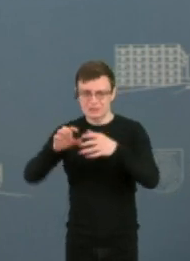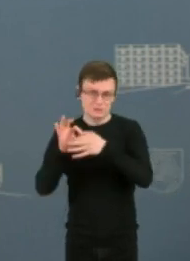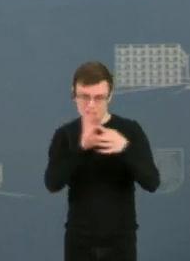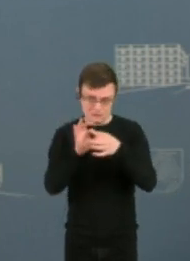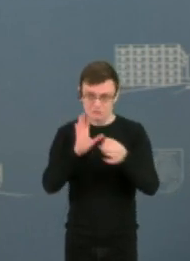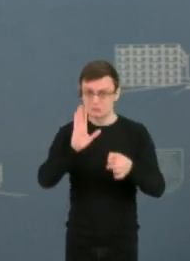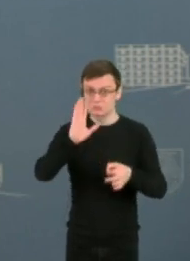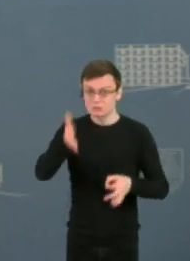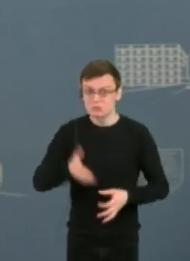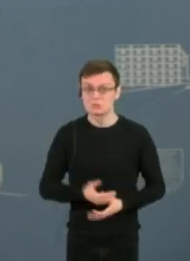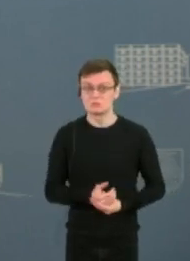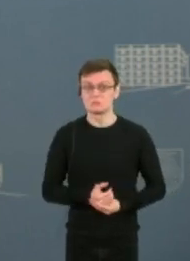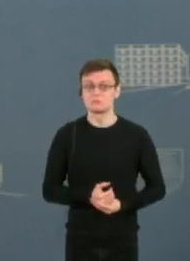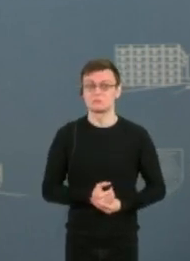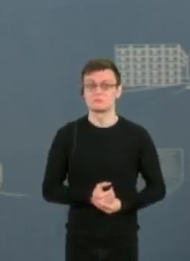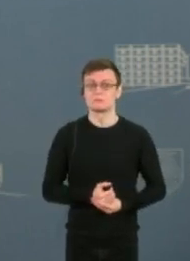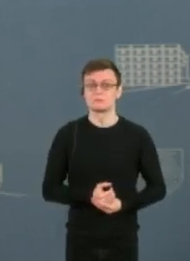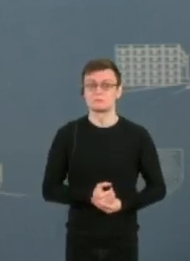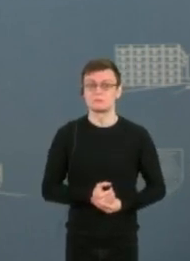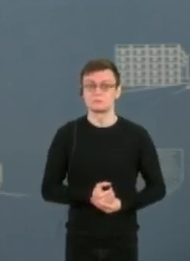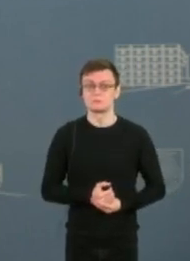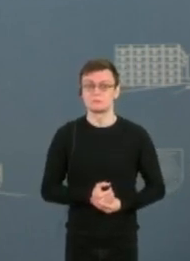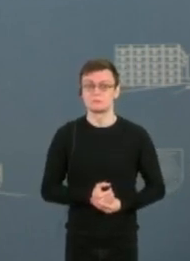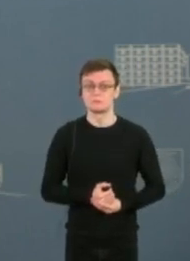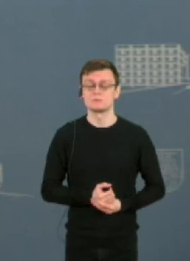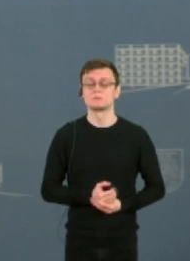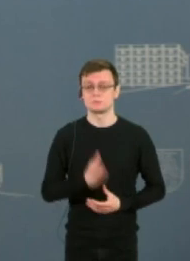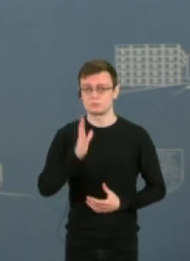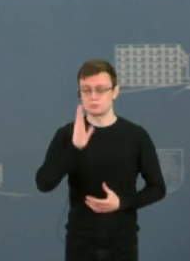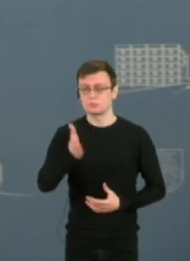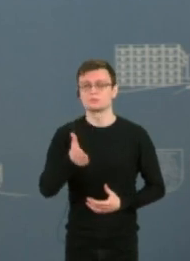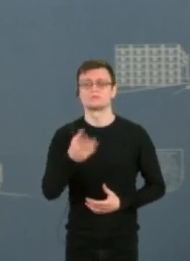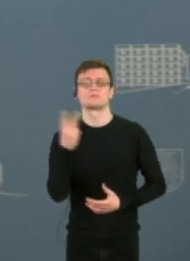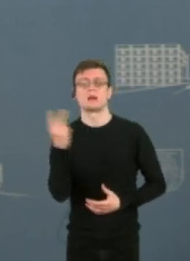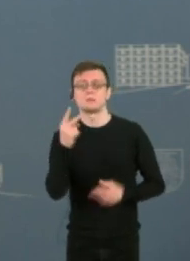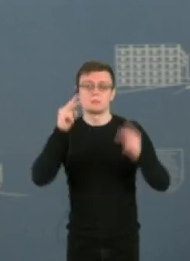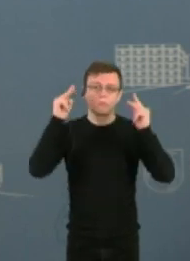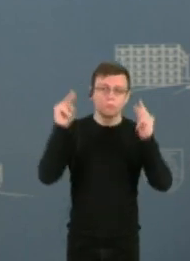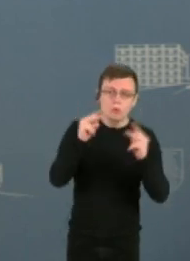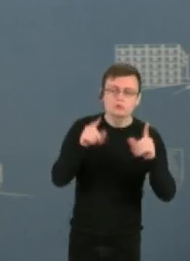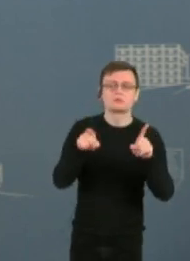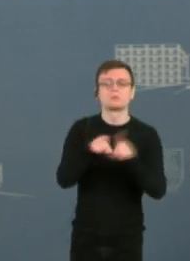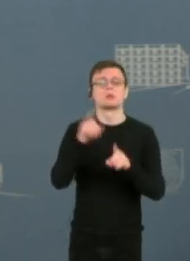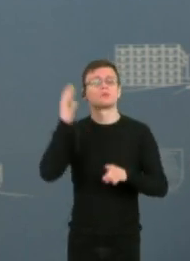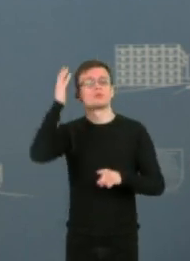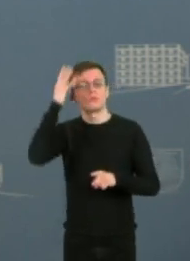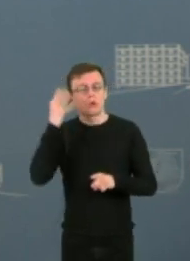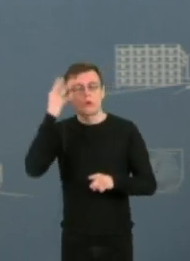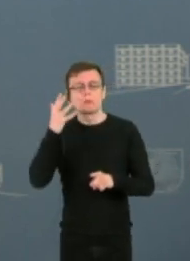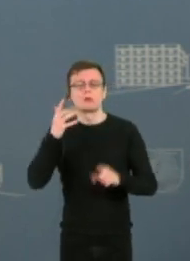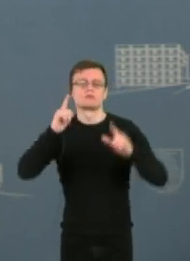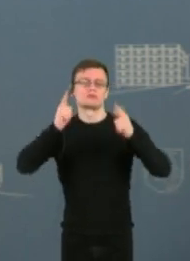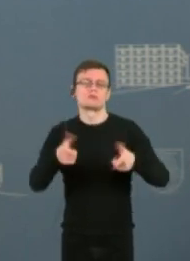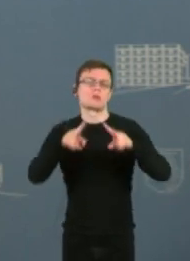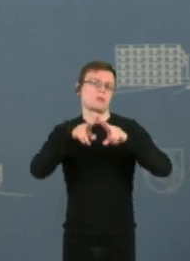Noriu pasakyti, kad mūsų požiūrėj ir pozicija yra labai